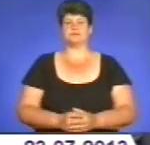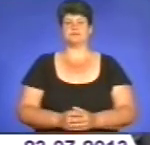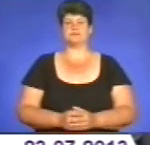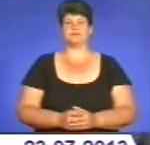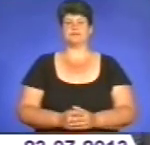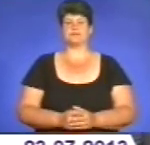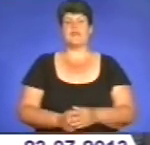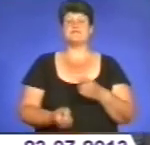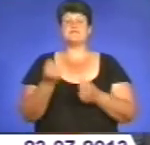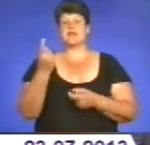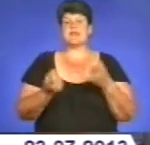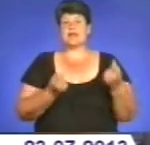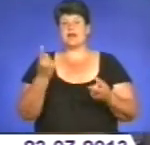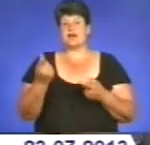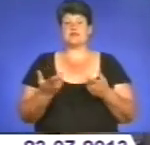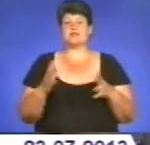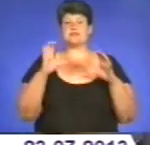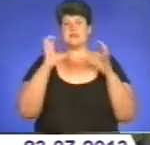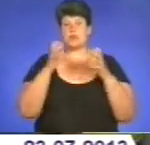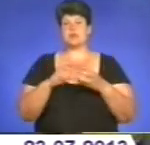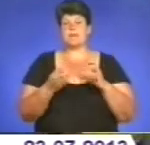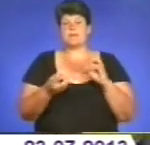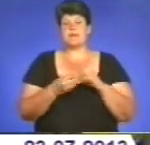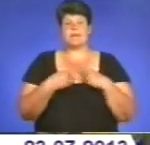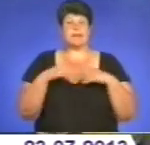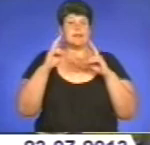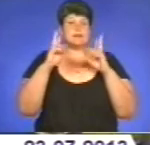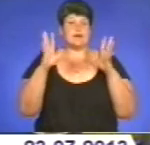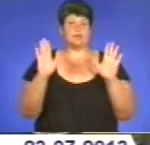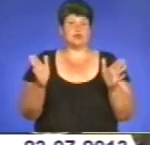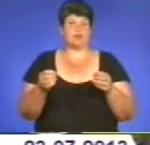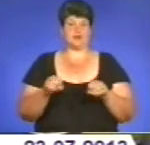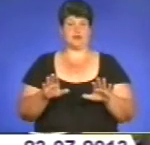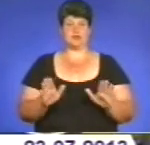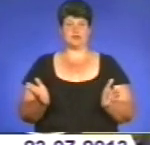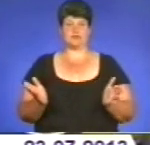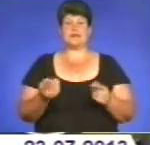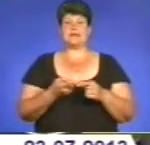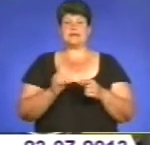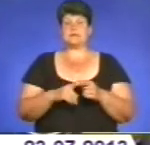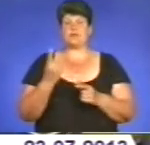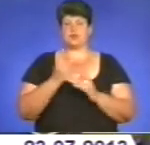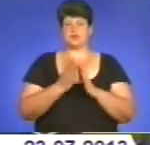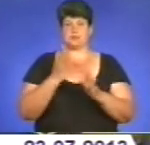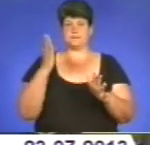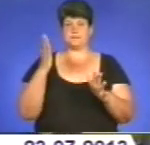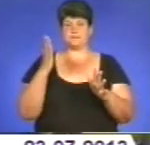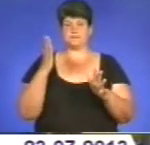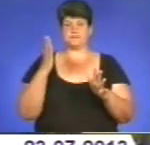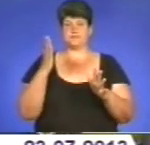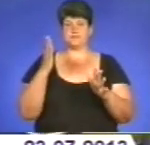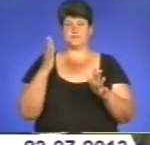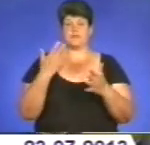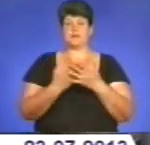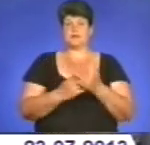Виникають певні серйозні проблеми, які не знають, як ми будемо вирішувати. Це перш за все, наприклад, виходить, припустимо,